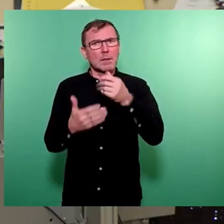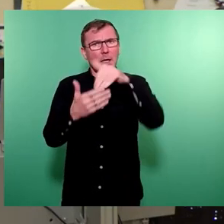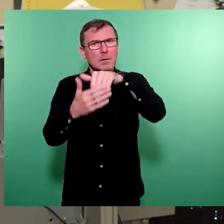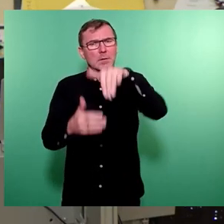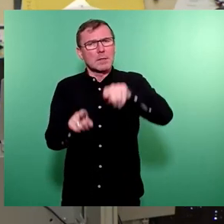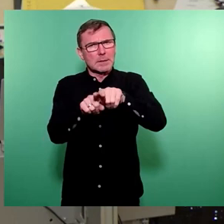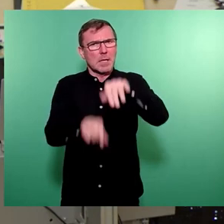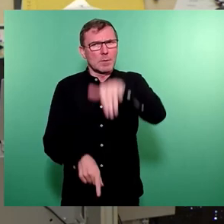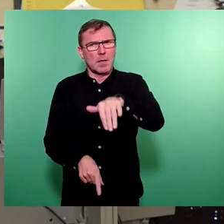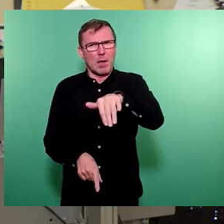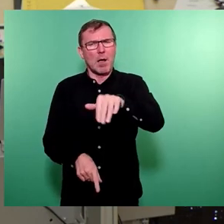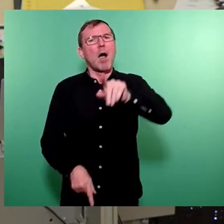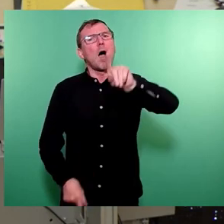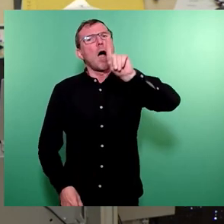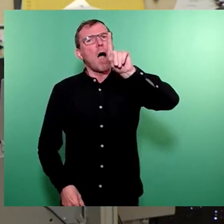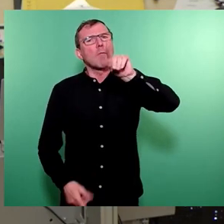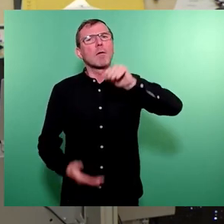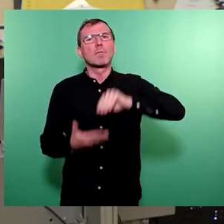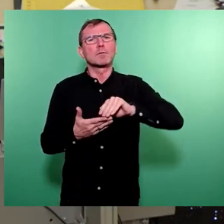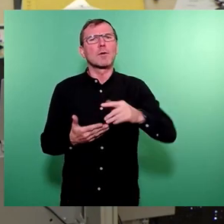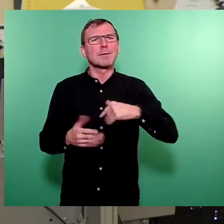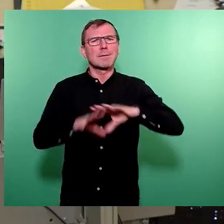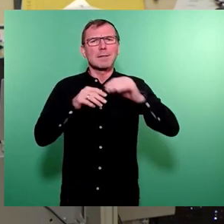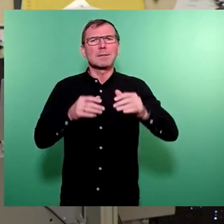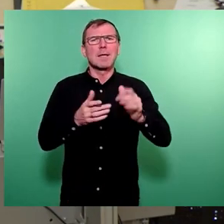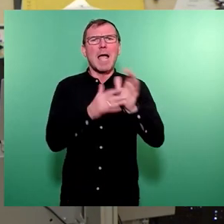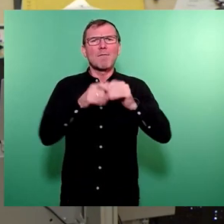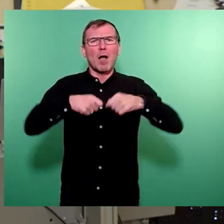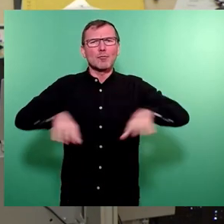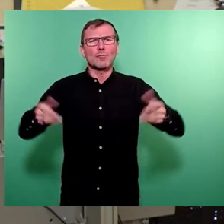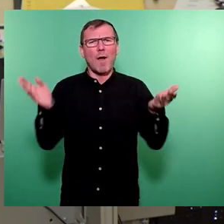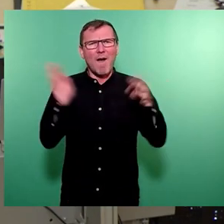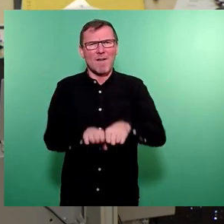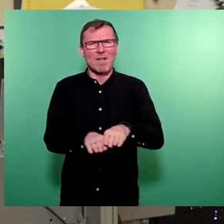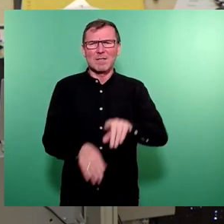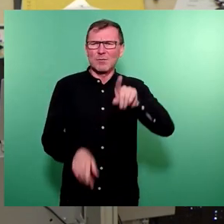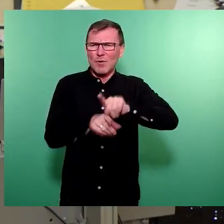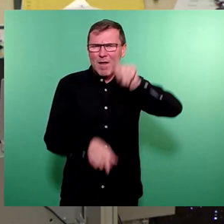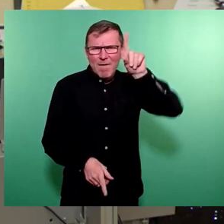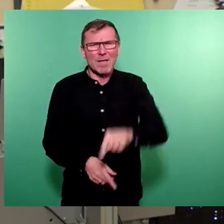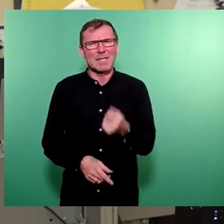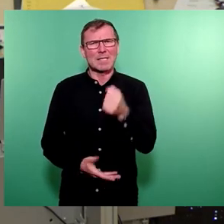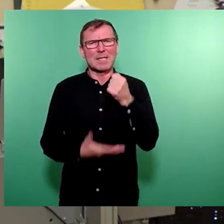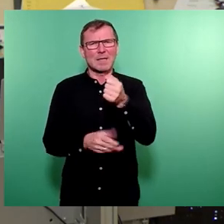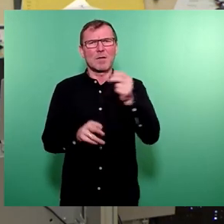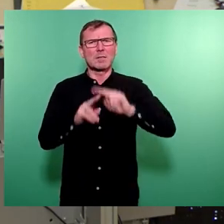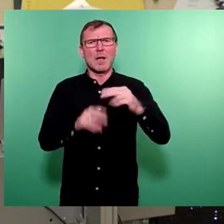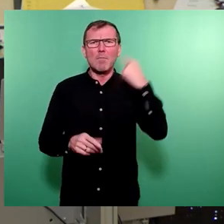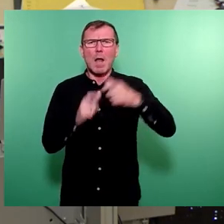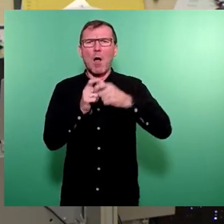Aber was haben wir noch? Unsere ganze Infrastruktur verfällt. Es ist viel zu wenig Geld eingestellt, wie zum Beispiel Sanierung blaues Wunder.